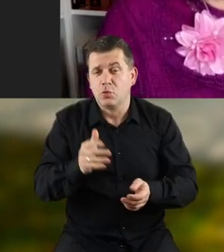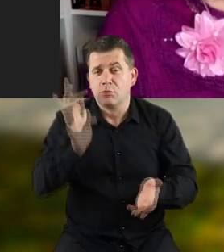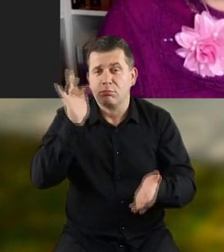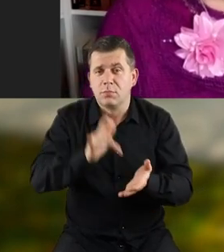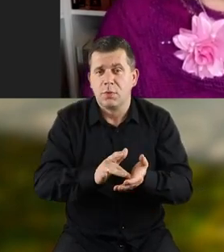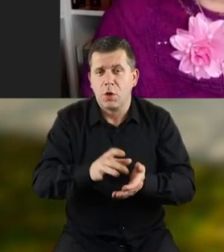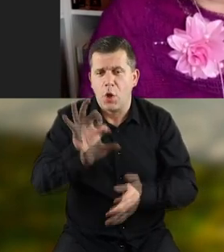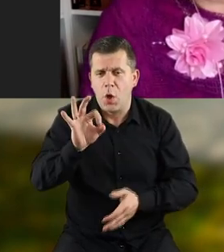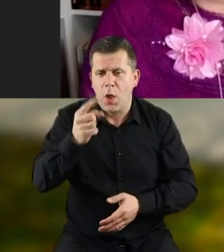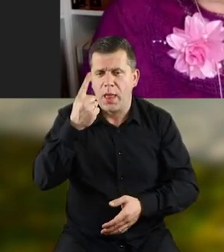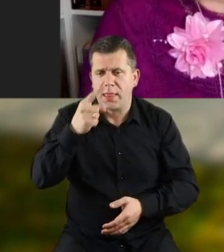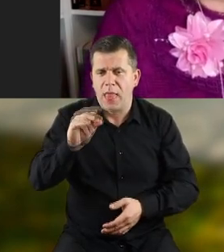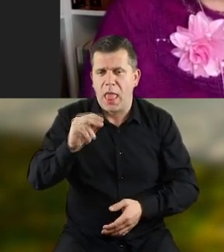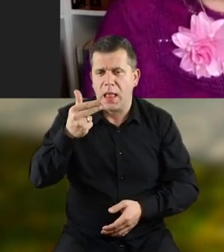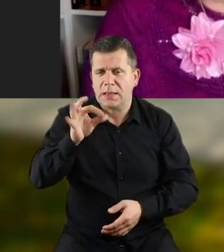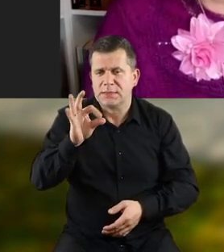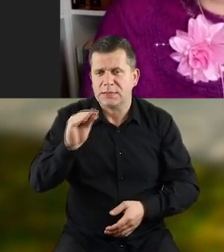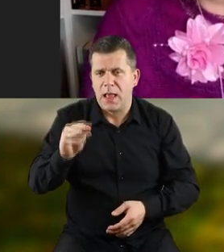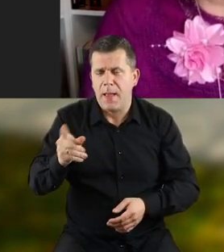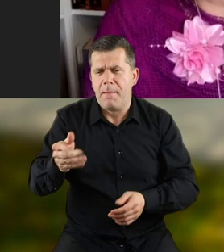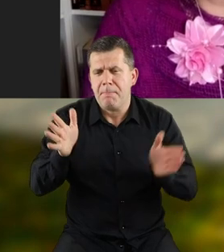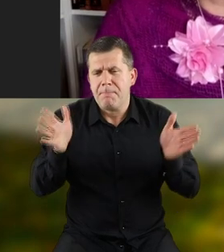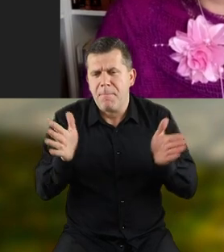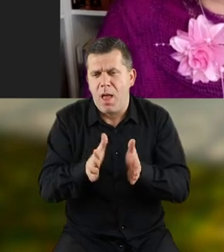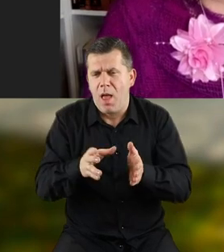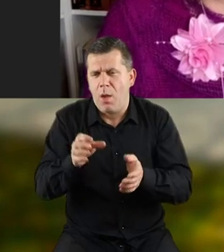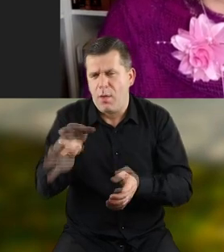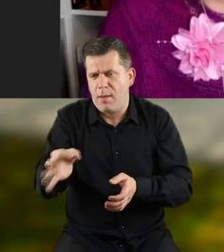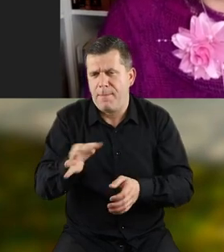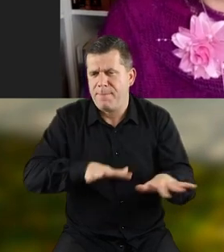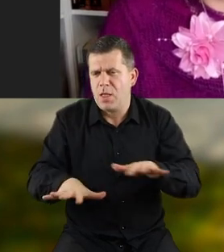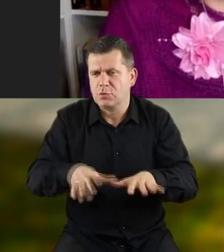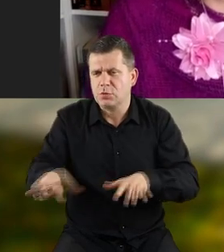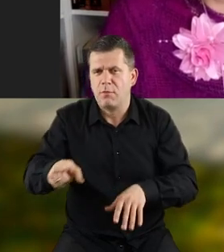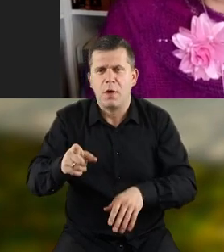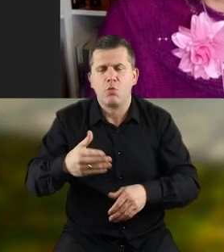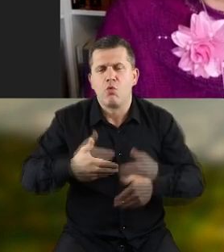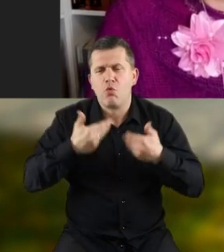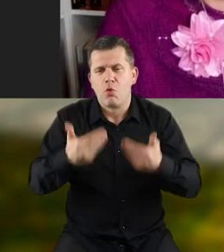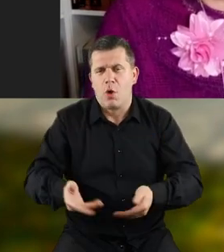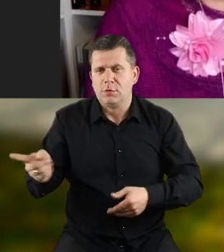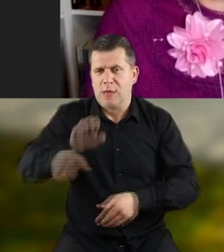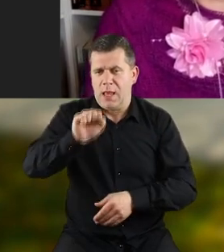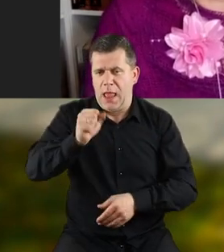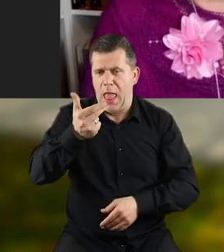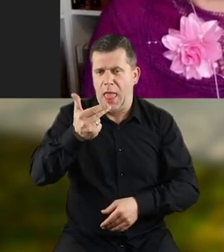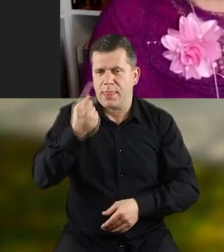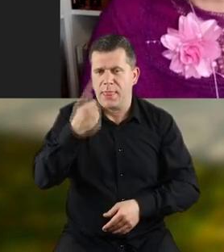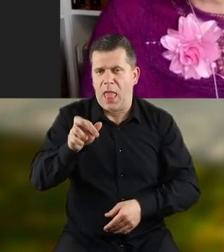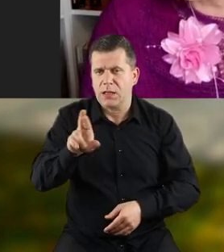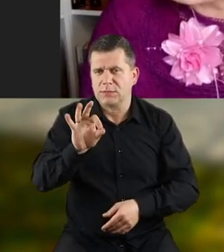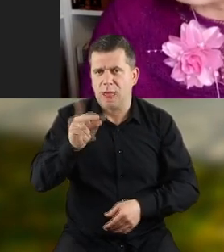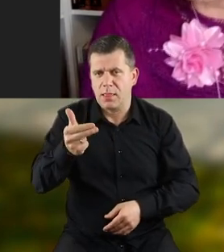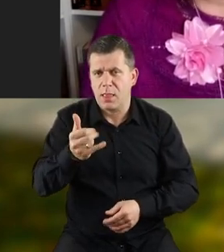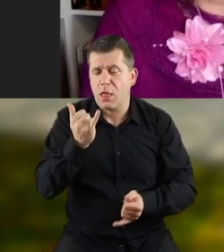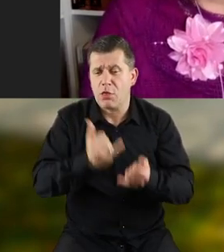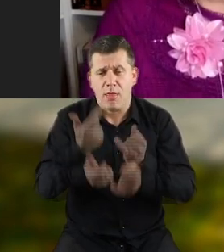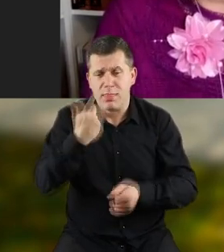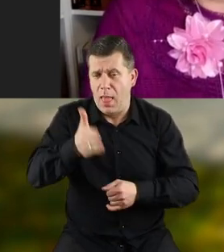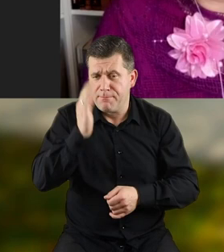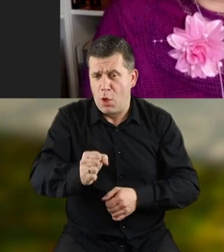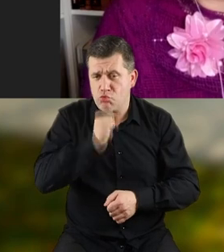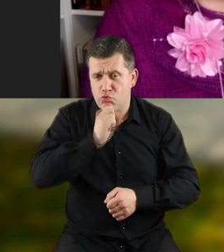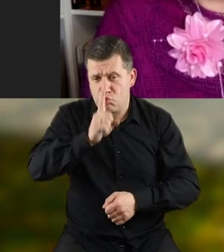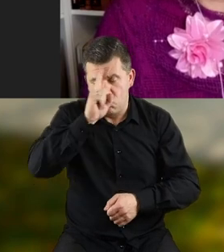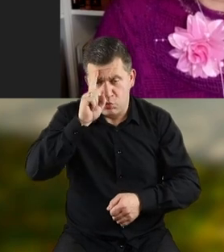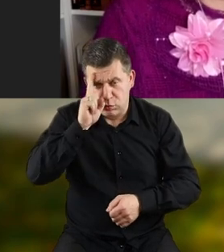wybierzcie się do Odembe, do małej miejscowości, w której przyszedł na świat pan Andersen i jeżeli nie będzie dużo ludzi,